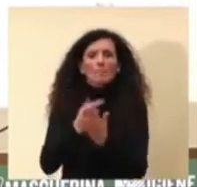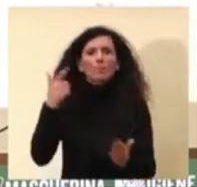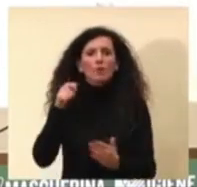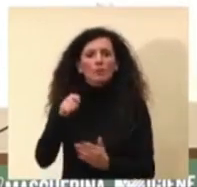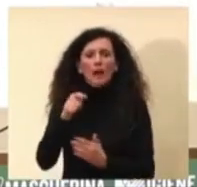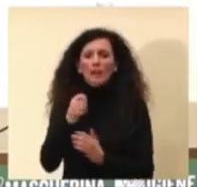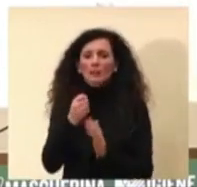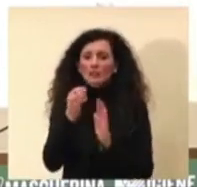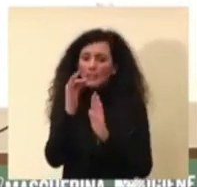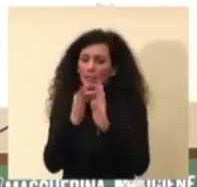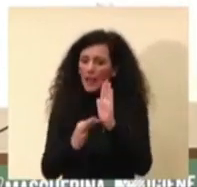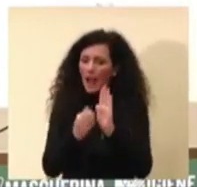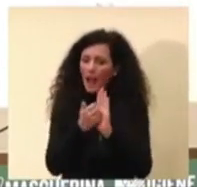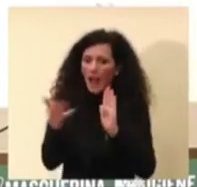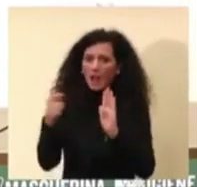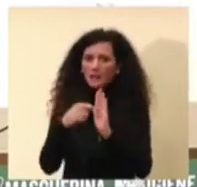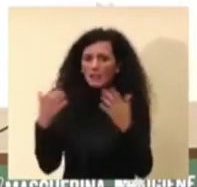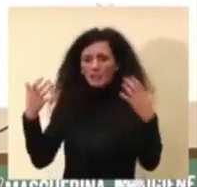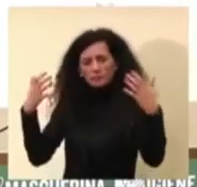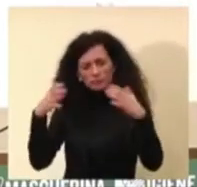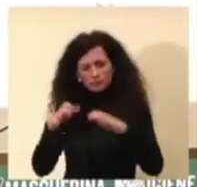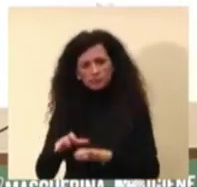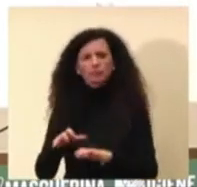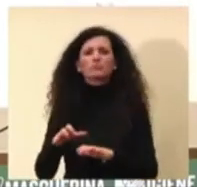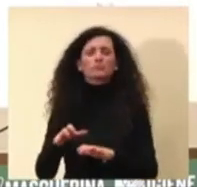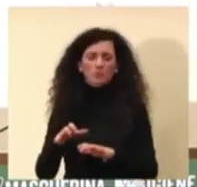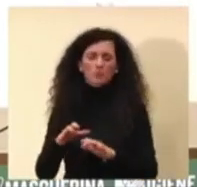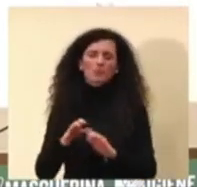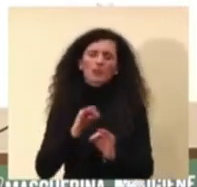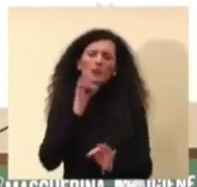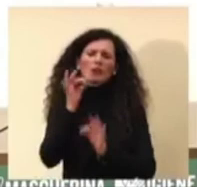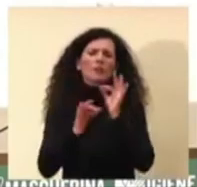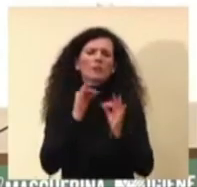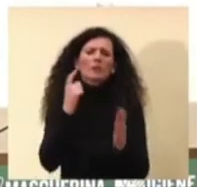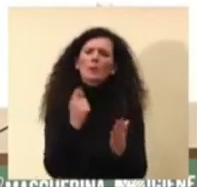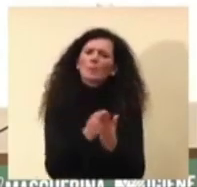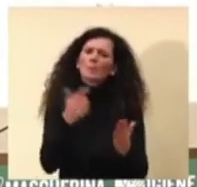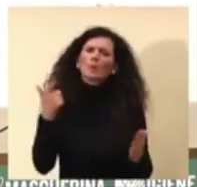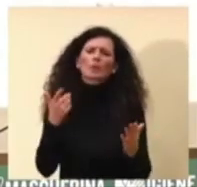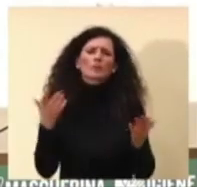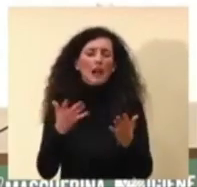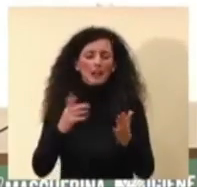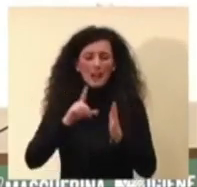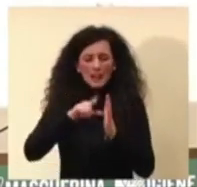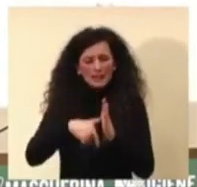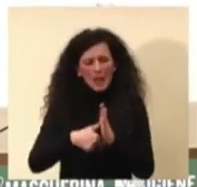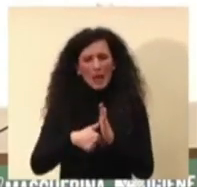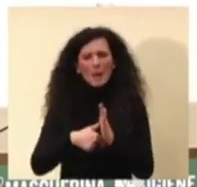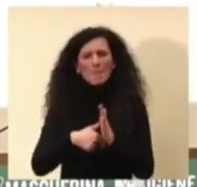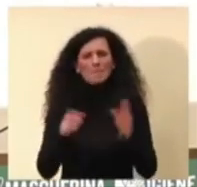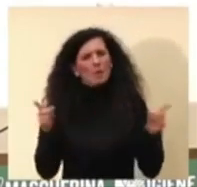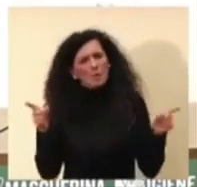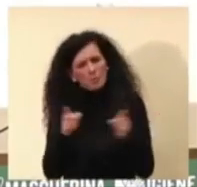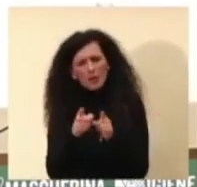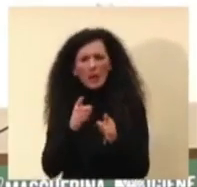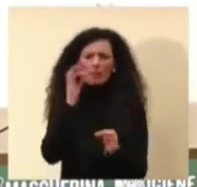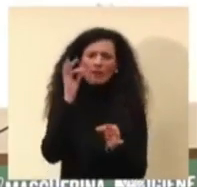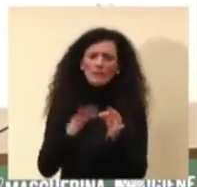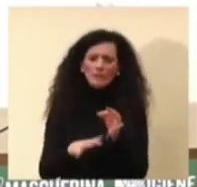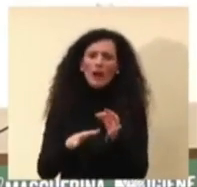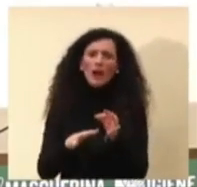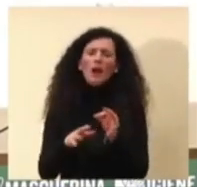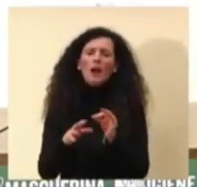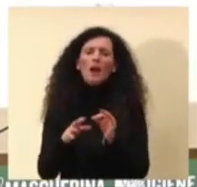sottolinea l'importanza di procedere nel minor tempo possibile a vaccinare il